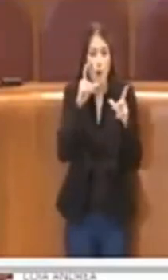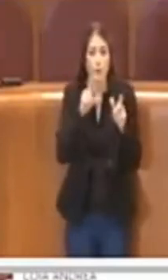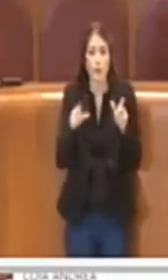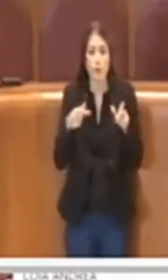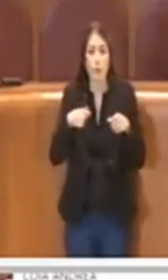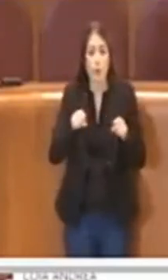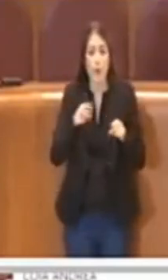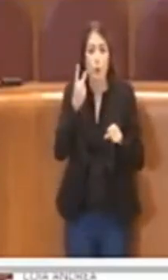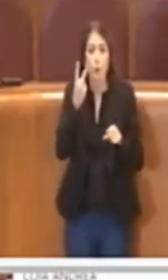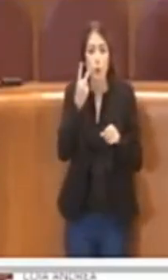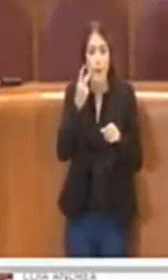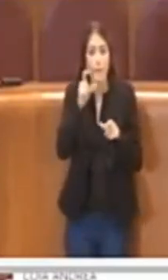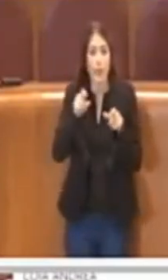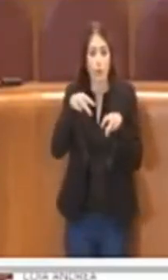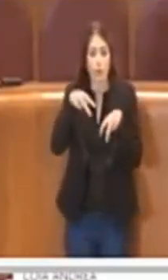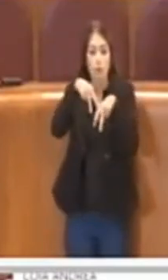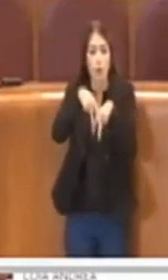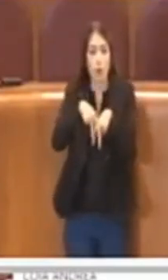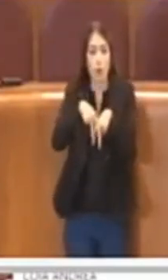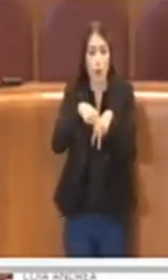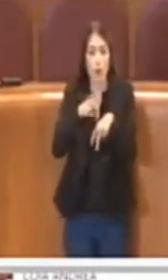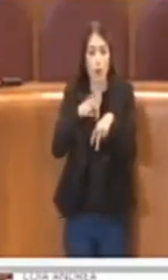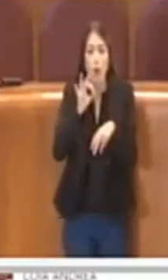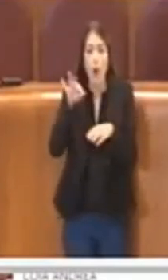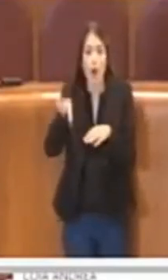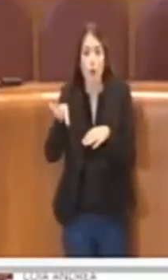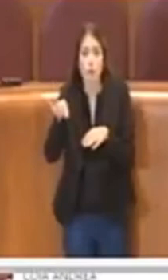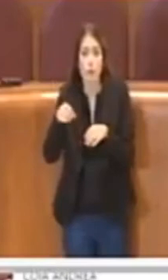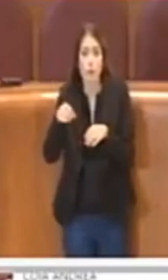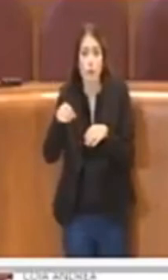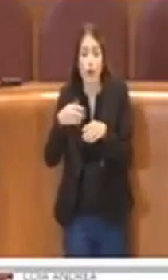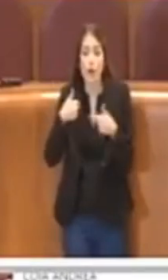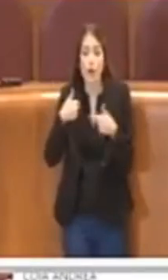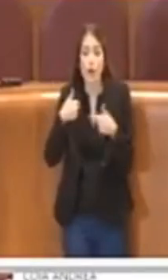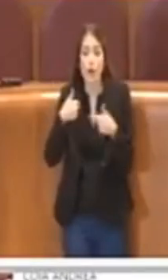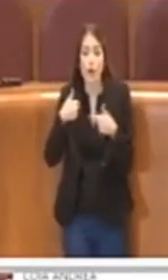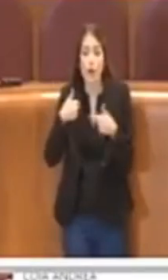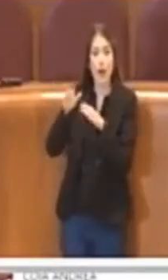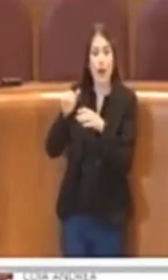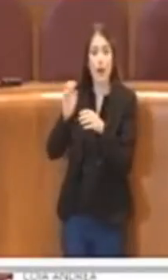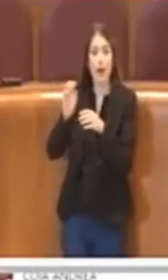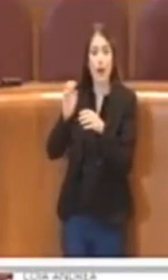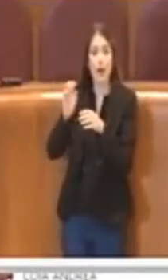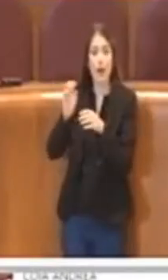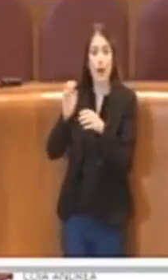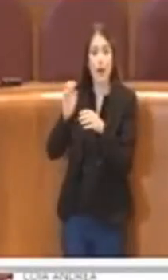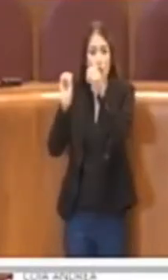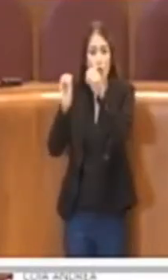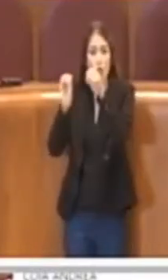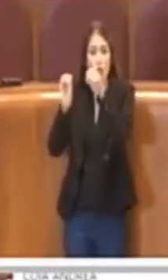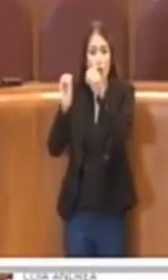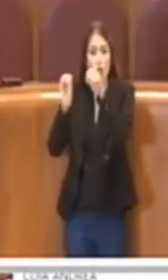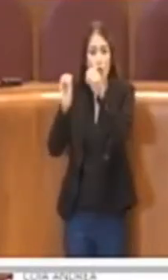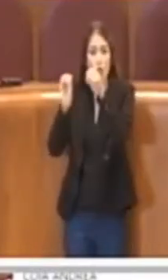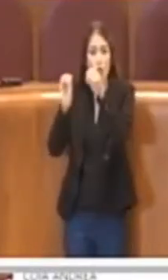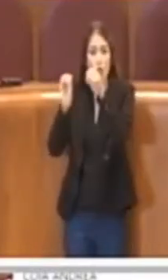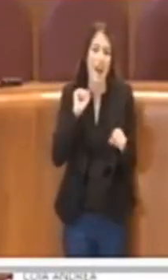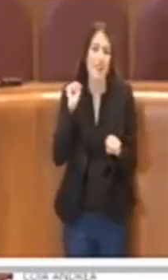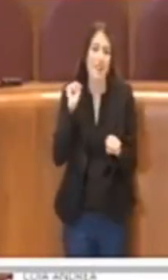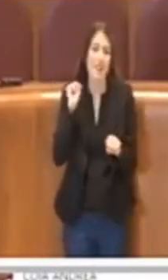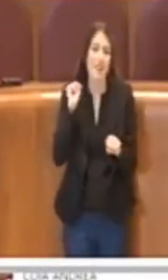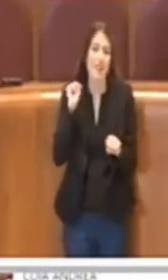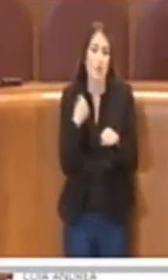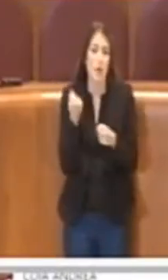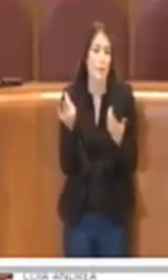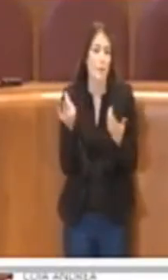monopattoni a noleggio che poi venivano lasciati nei cassonetti, insomma c'è un atteggiamento proprio